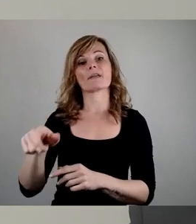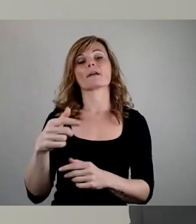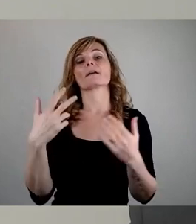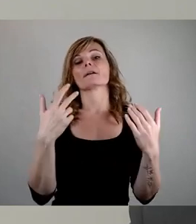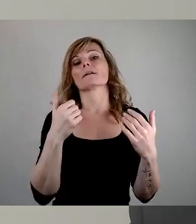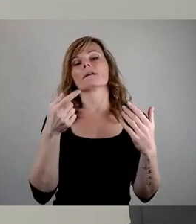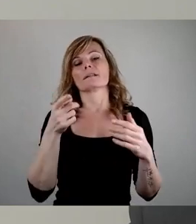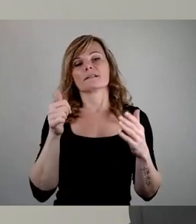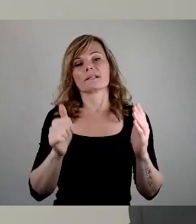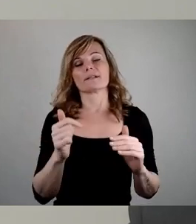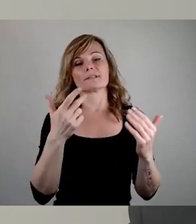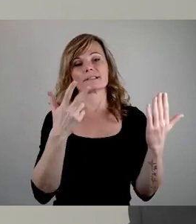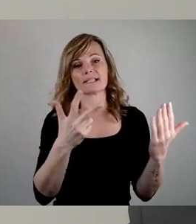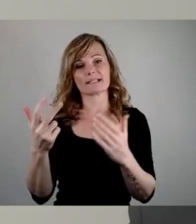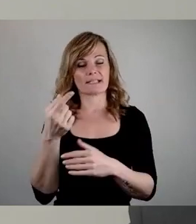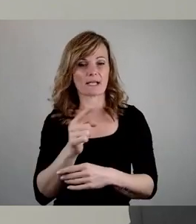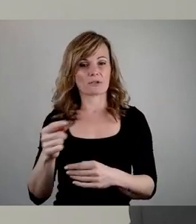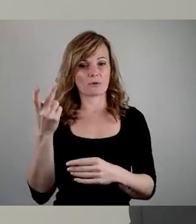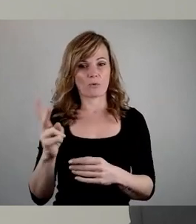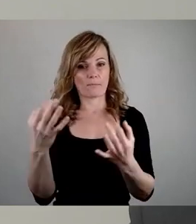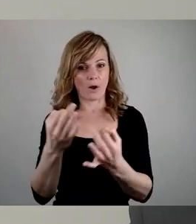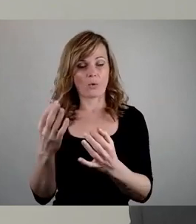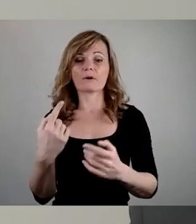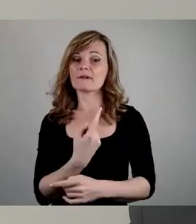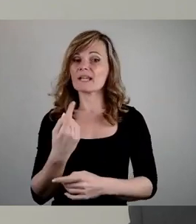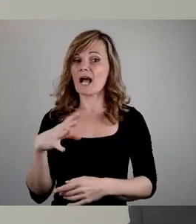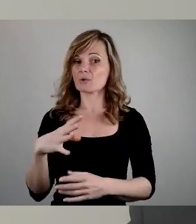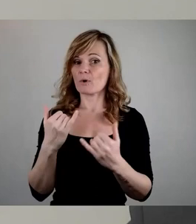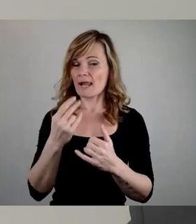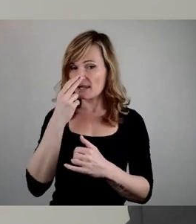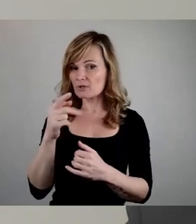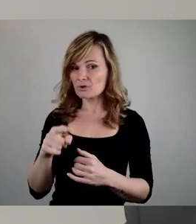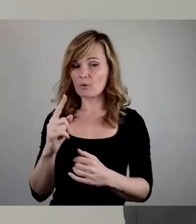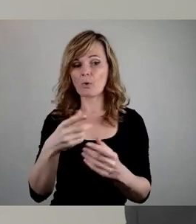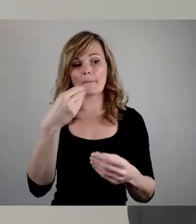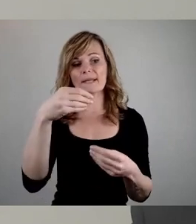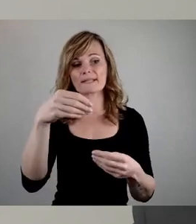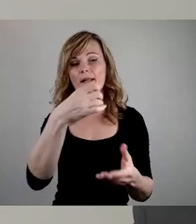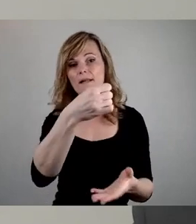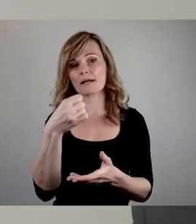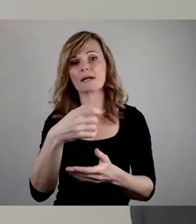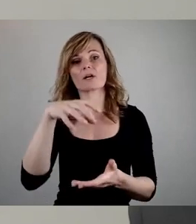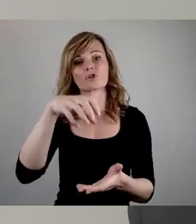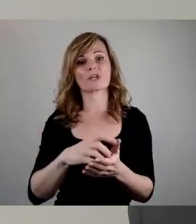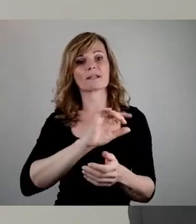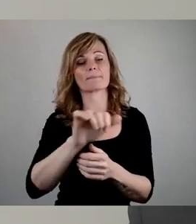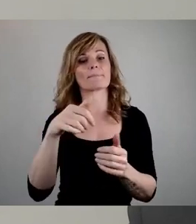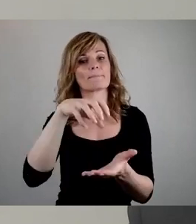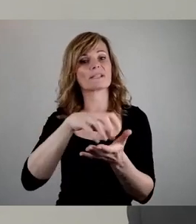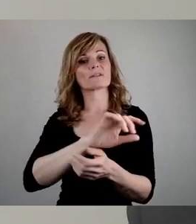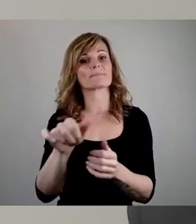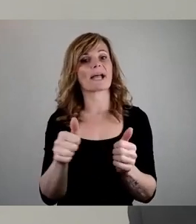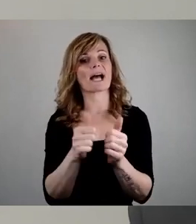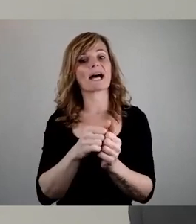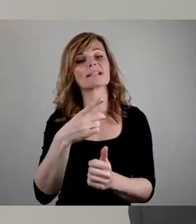benötigen. Wir sind aktuell damit befasst, auch noch Mittel aus dem Stadtbezirksbeirat Pieschen dafür zu gewinnen. Aber